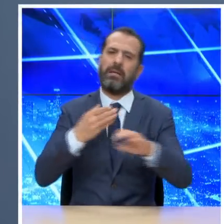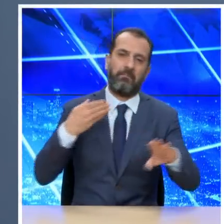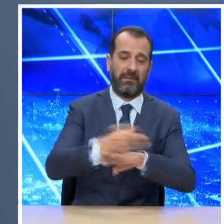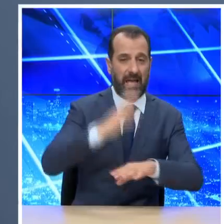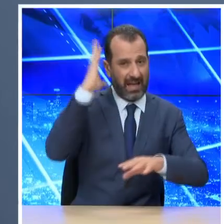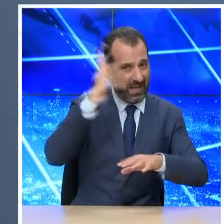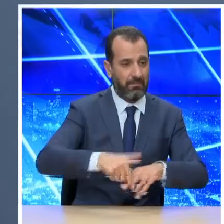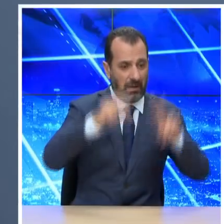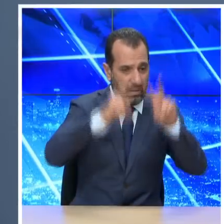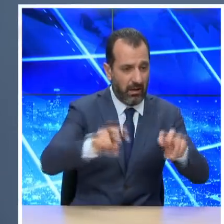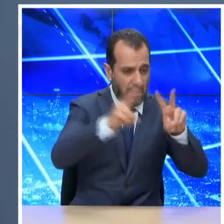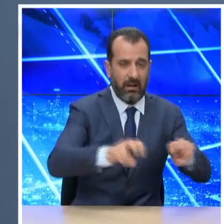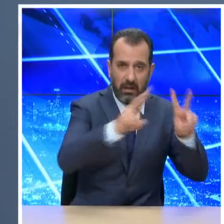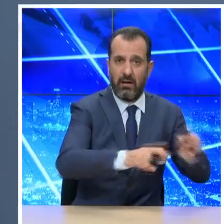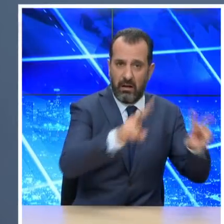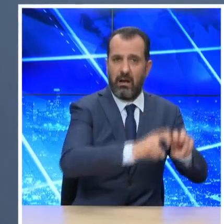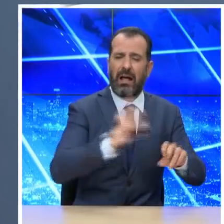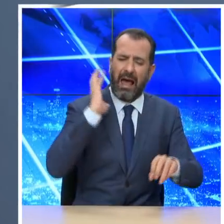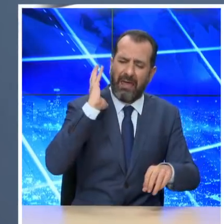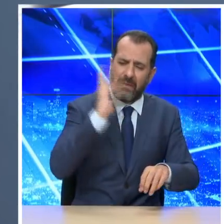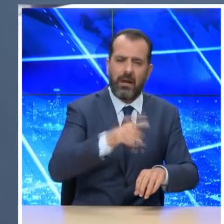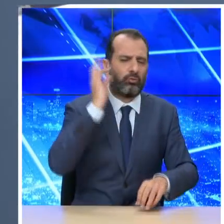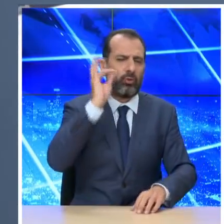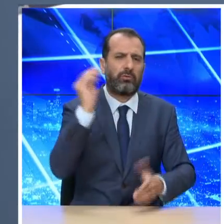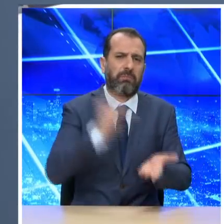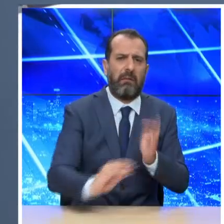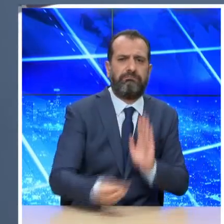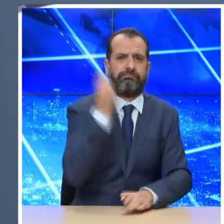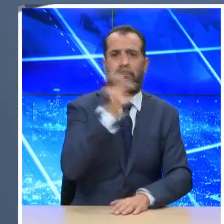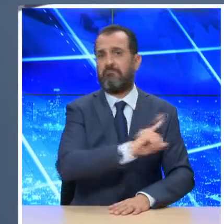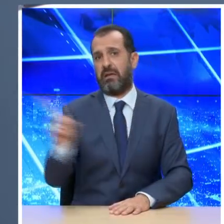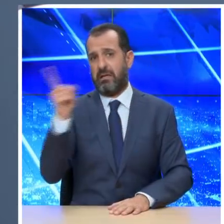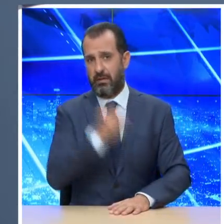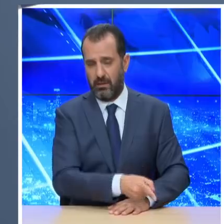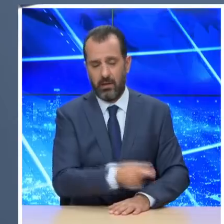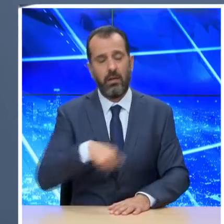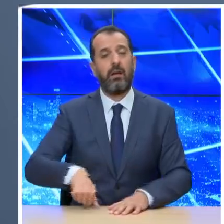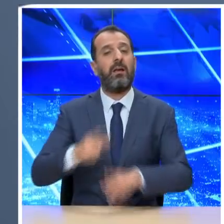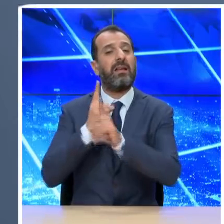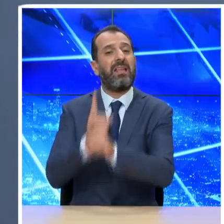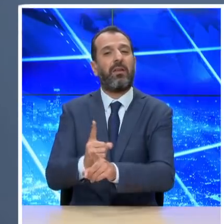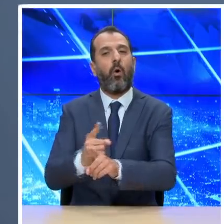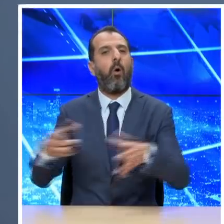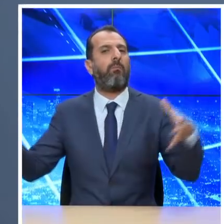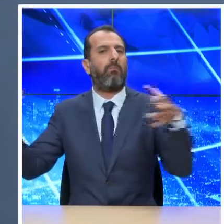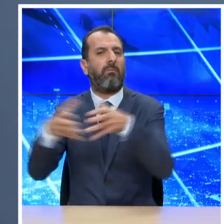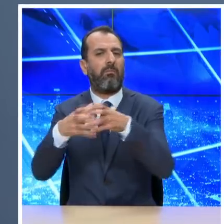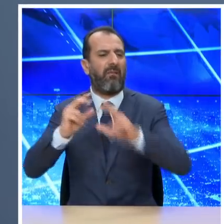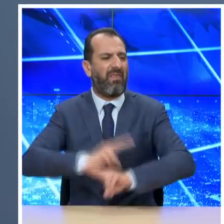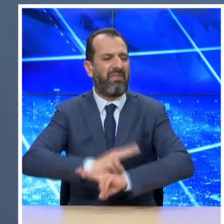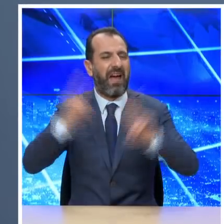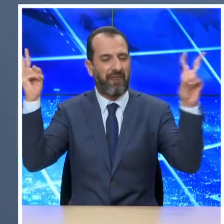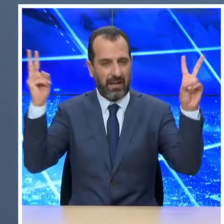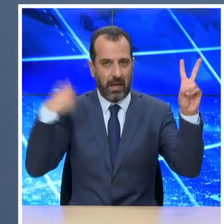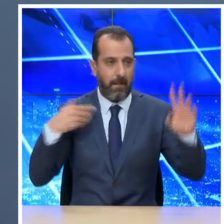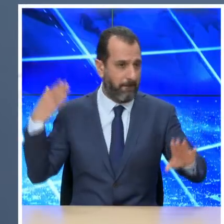από κομμή του ΕΟΔΗ για προληπτικούς λόγους. Αξίζει επίσης να σημειωθεί ότι κλιμάκιο της Εθνικής Αρχής Διαφάνειας πραγματοποιήσει χθες